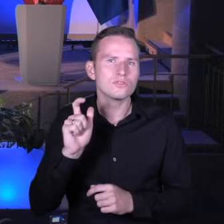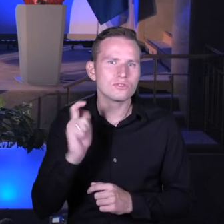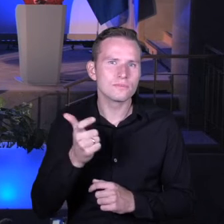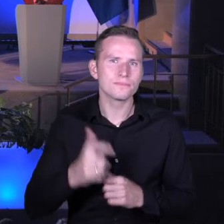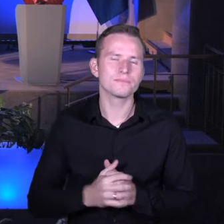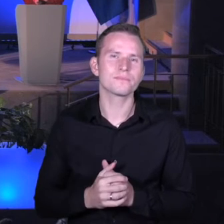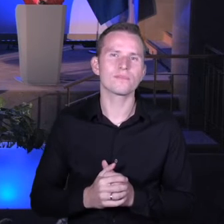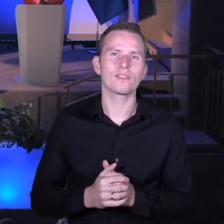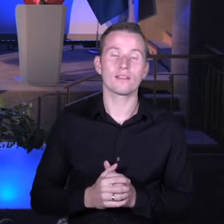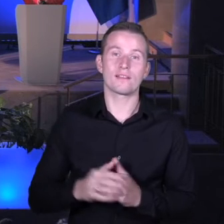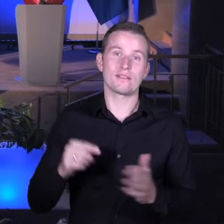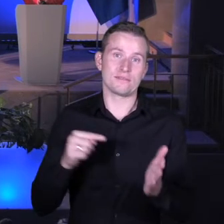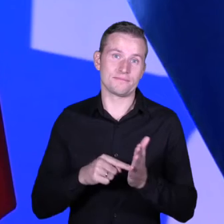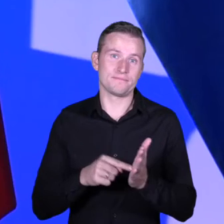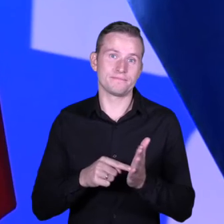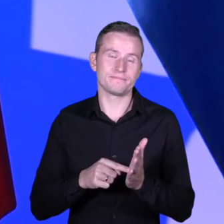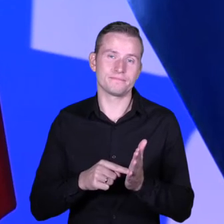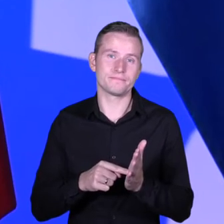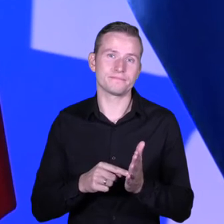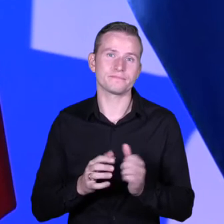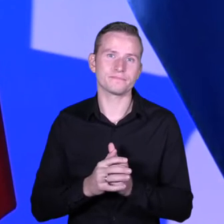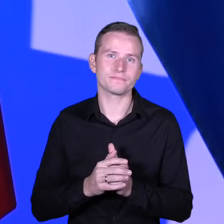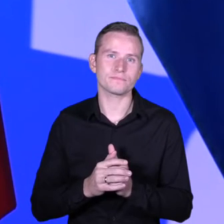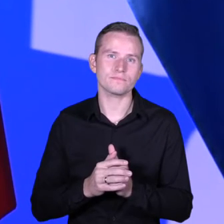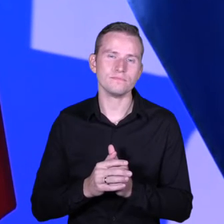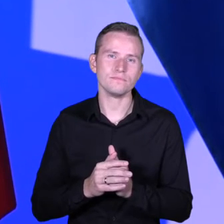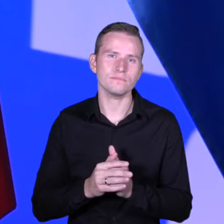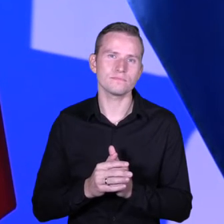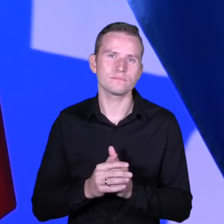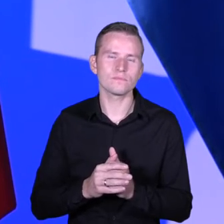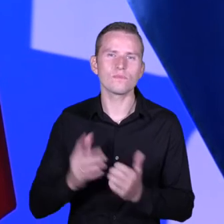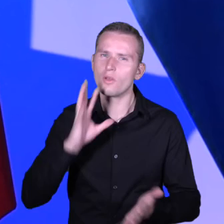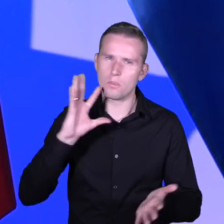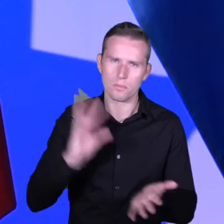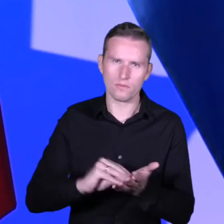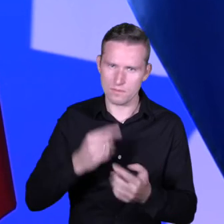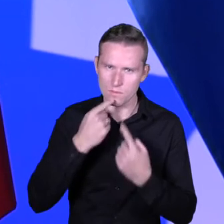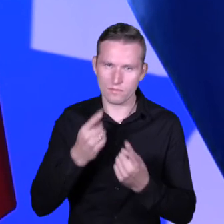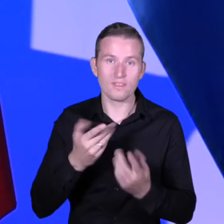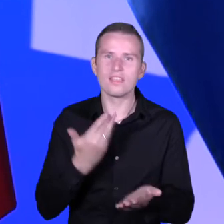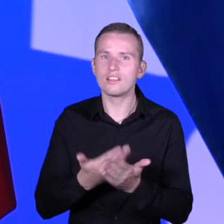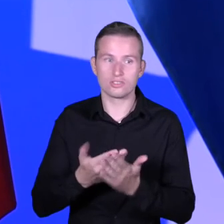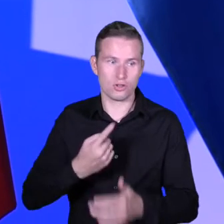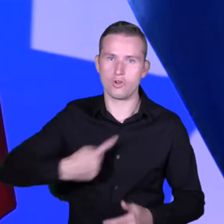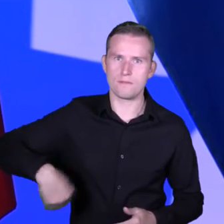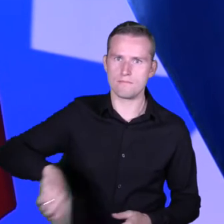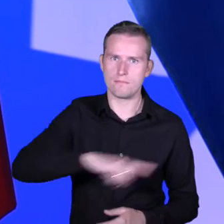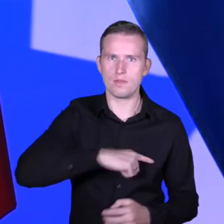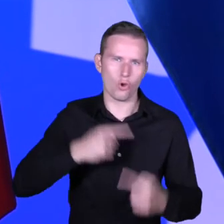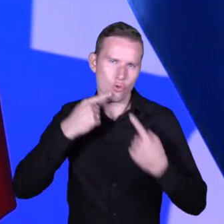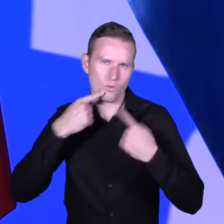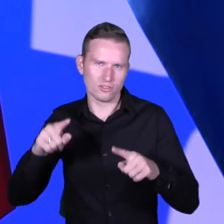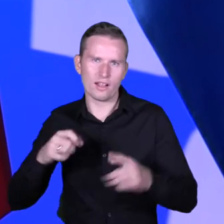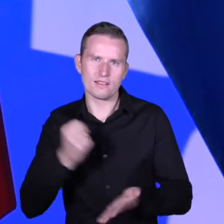uzasadnienie, czy jeszcze raz powiedzenie tego, dlaczego my jako resort odpowiedzialny za sprawy